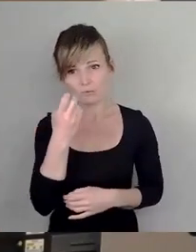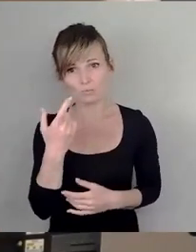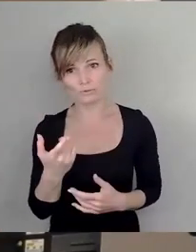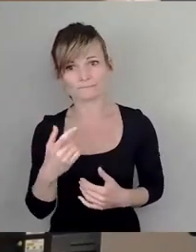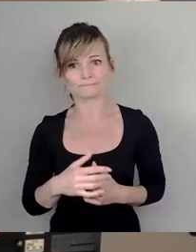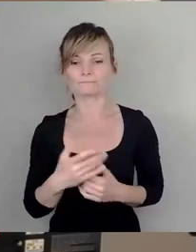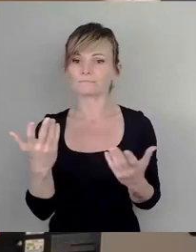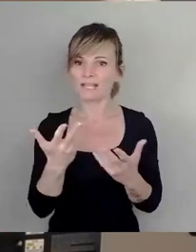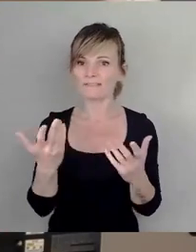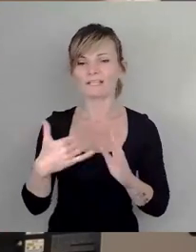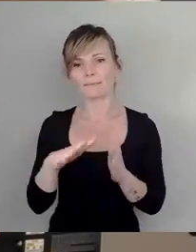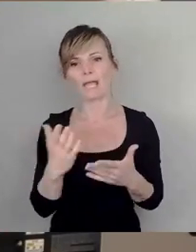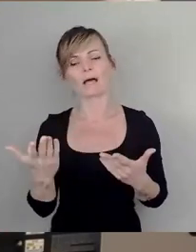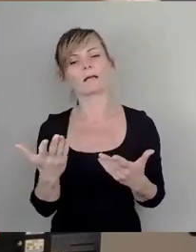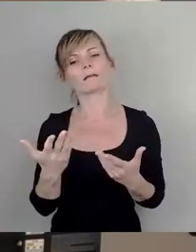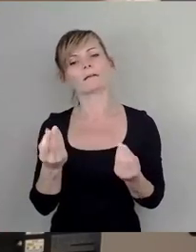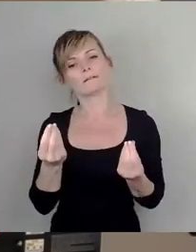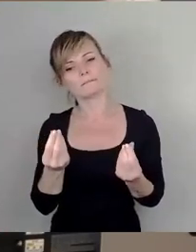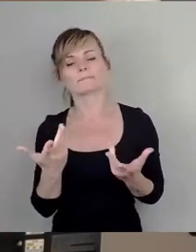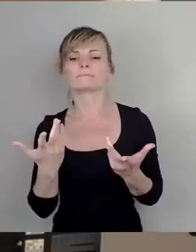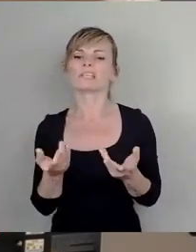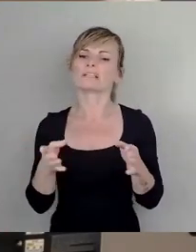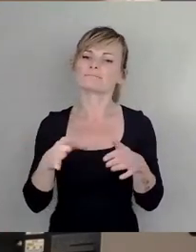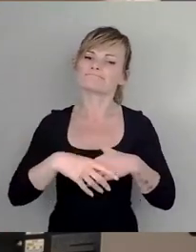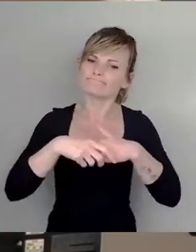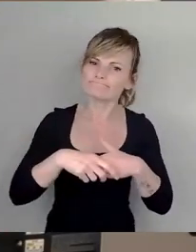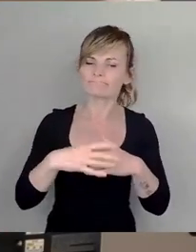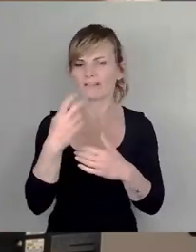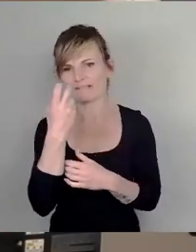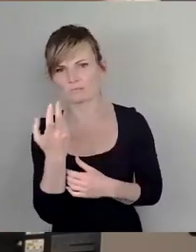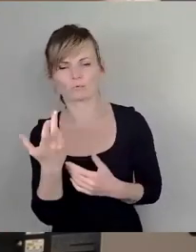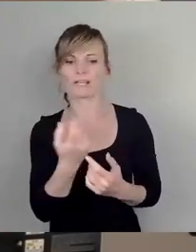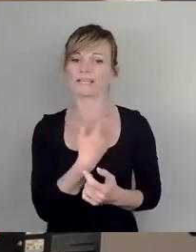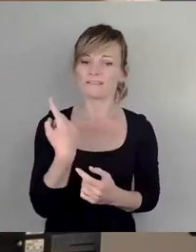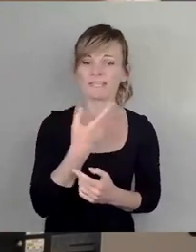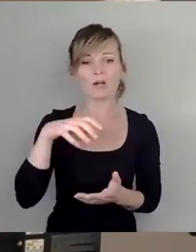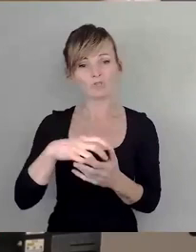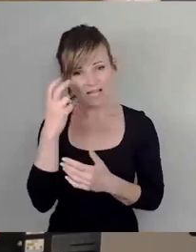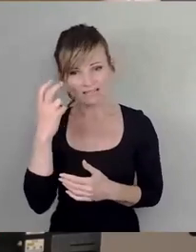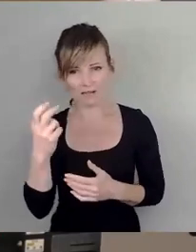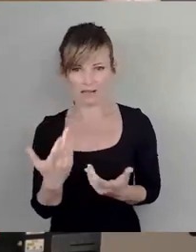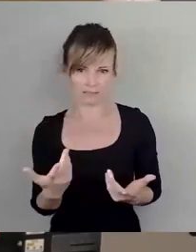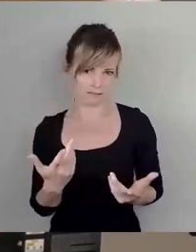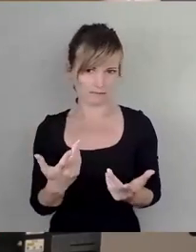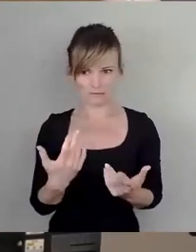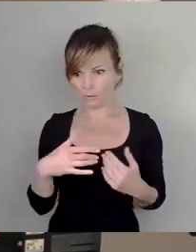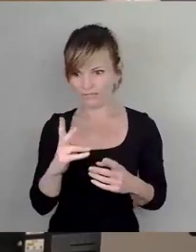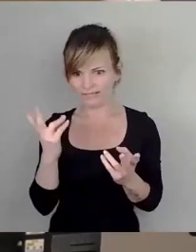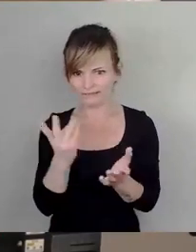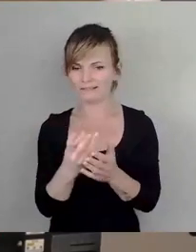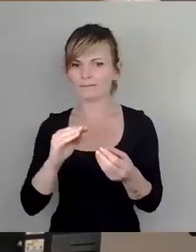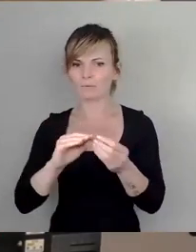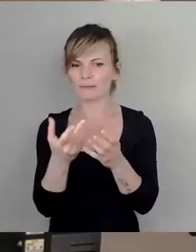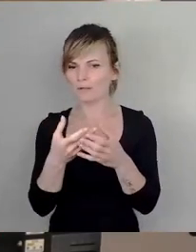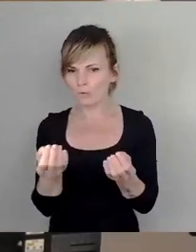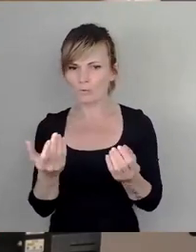etwas Versöhnliches zu sagen. Lassen Sie uns doch mal als Stadtrat, damit ist ja das noch nicht aus der Welt, eine Aufforderung an